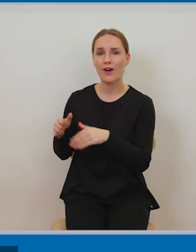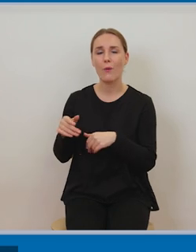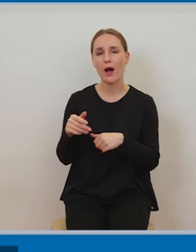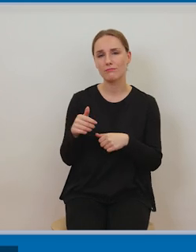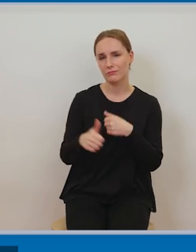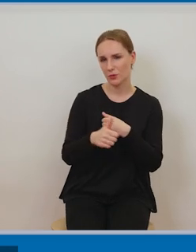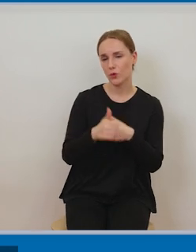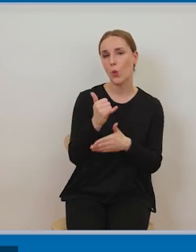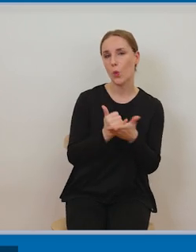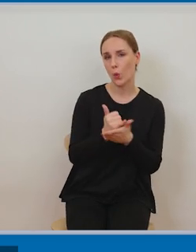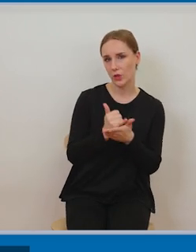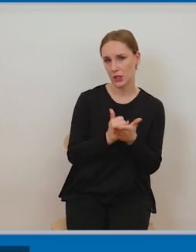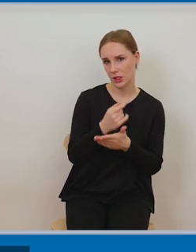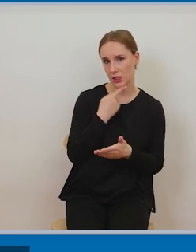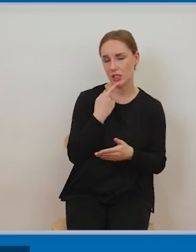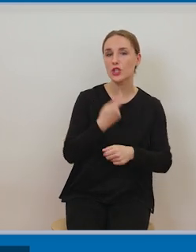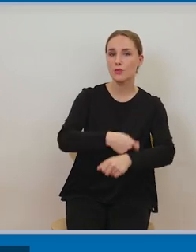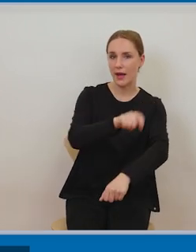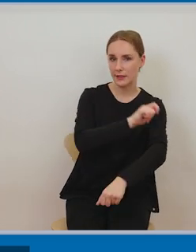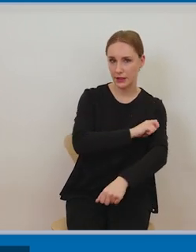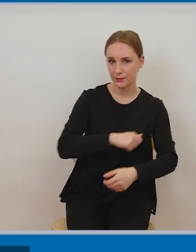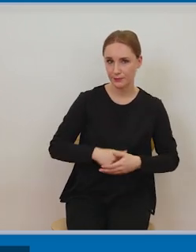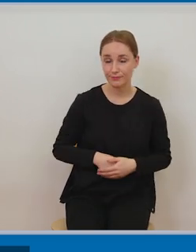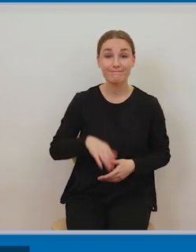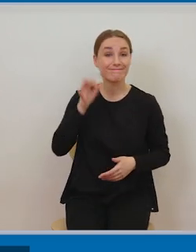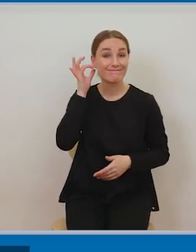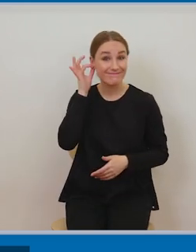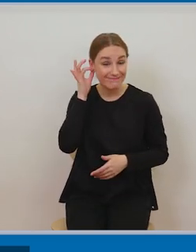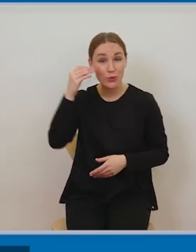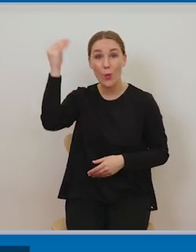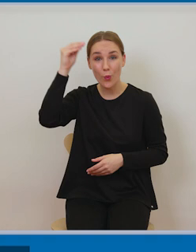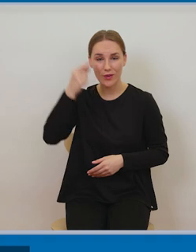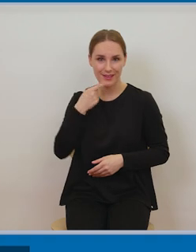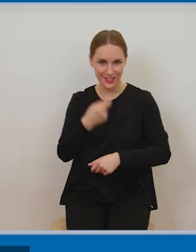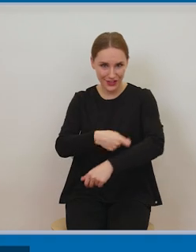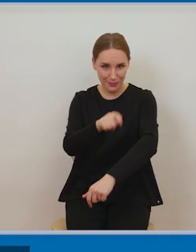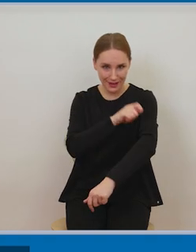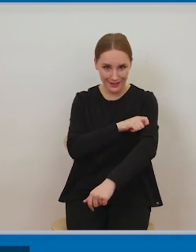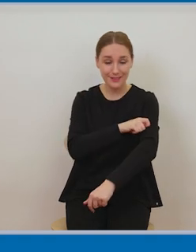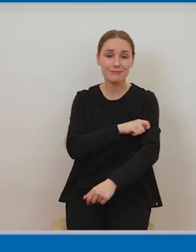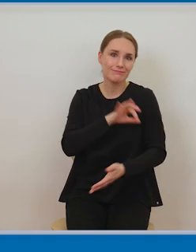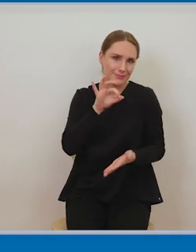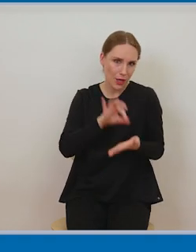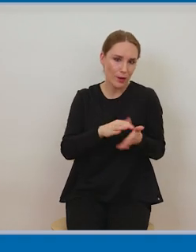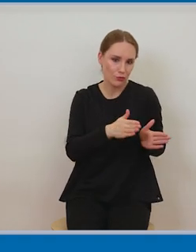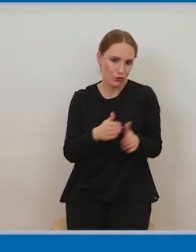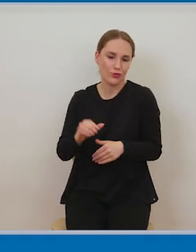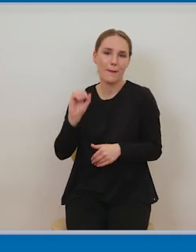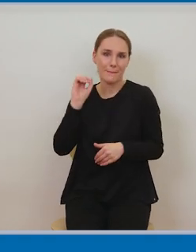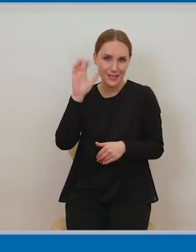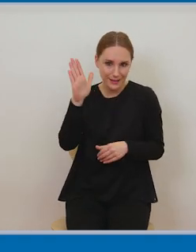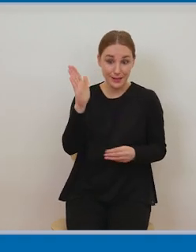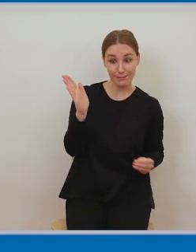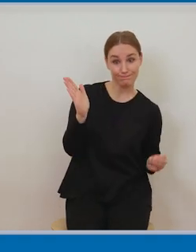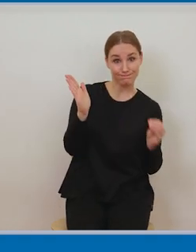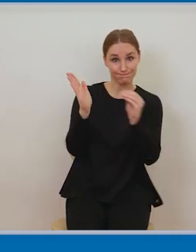Dziewczynka uczyła się języka hiszpańskiego i do prezentacji wkleiła, mówiąc tak potocznie, zdjęcie, które znalazła w internecie. Wydawało jej się, że skoro to